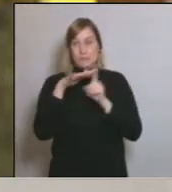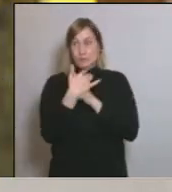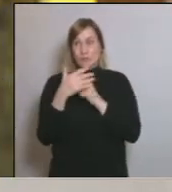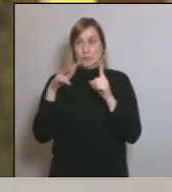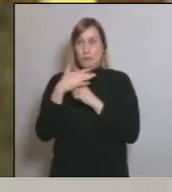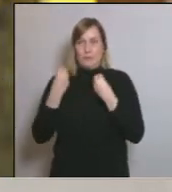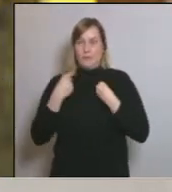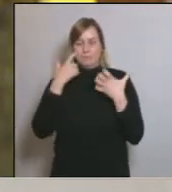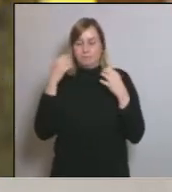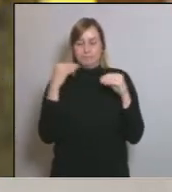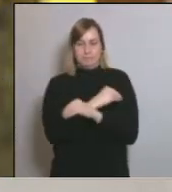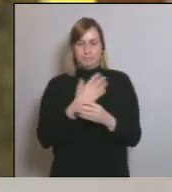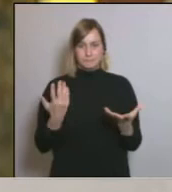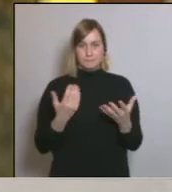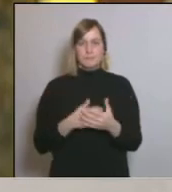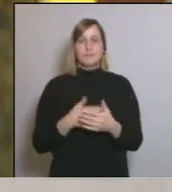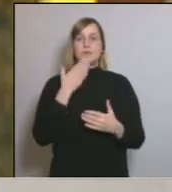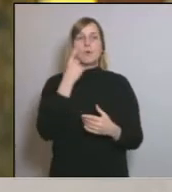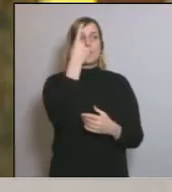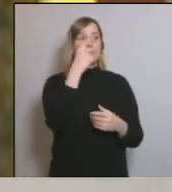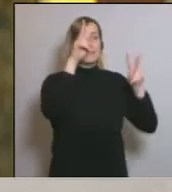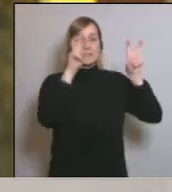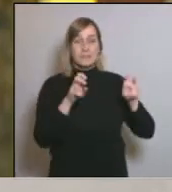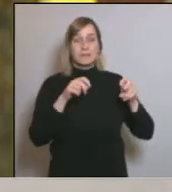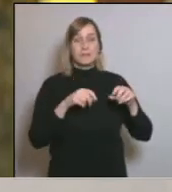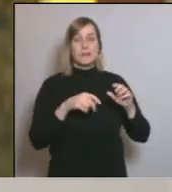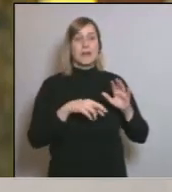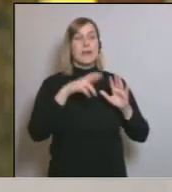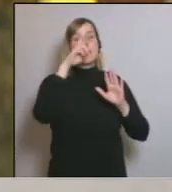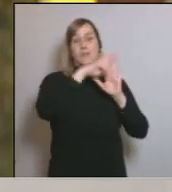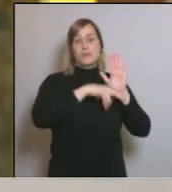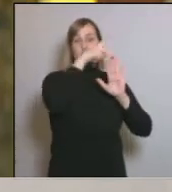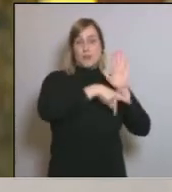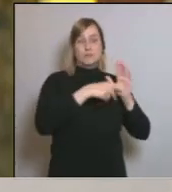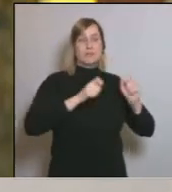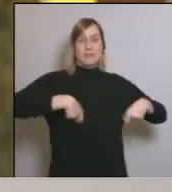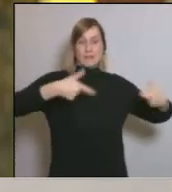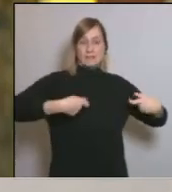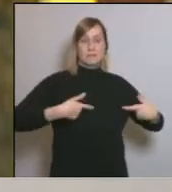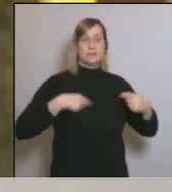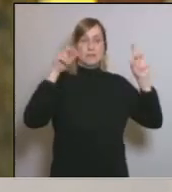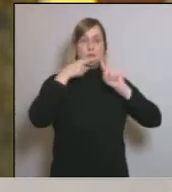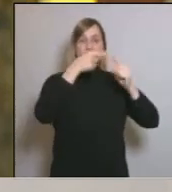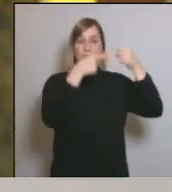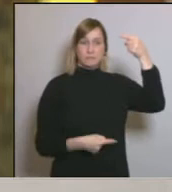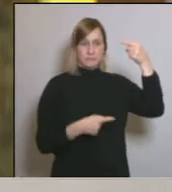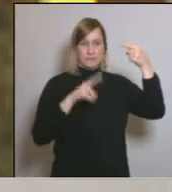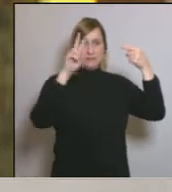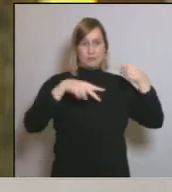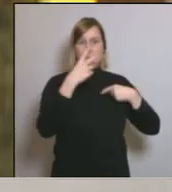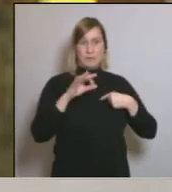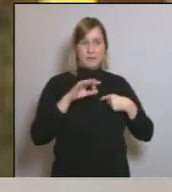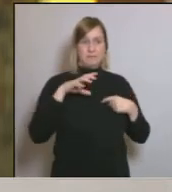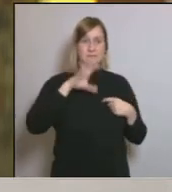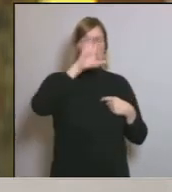vivim. Per tant, 1, cal suspendre la regla de despesa i dels objectius de dèficit de les comunitats autònomes per al 2020 i 2021.